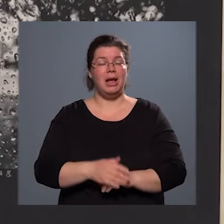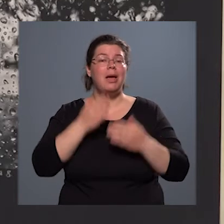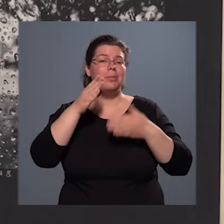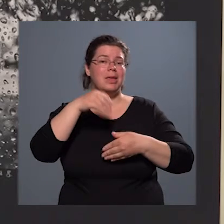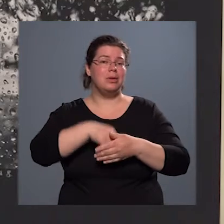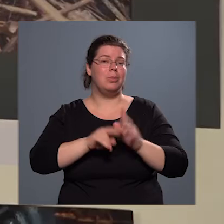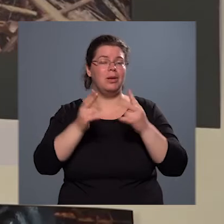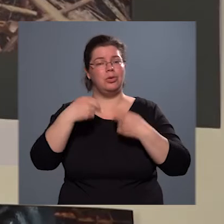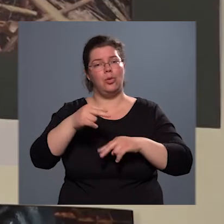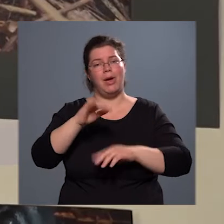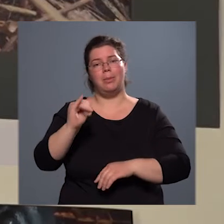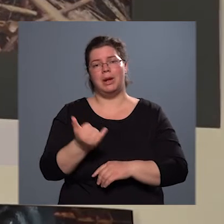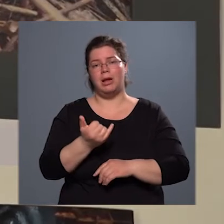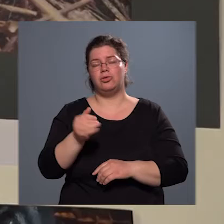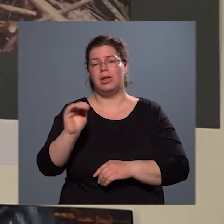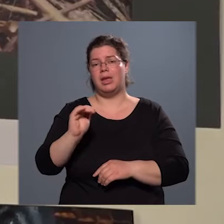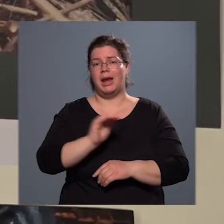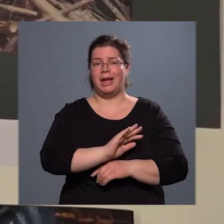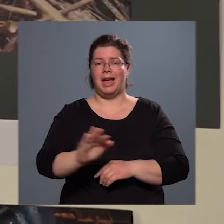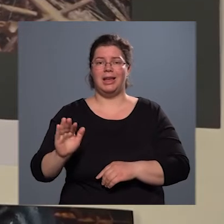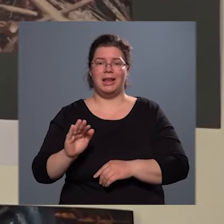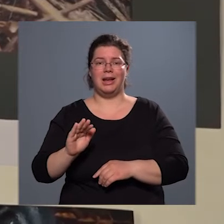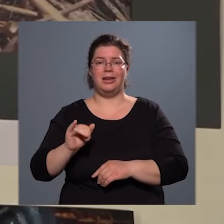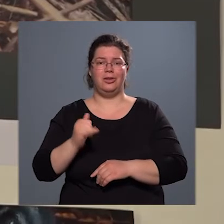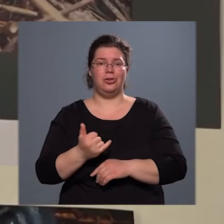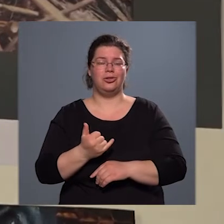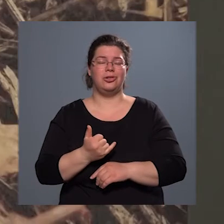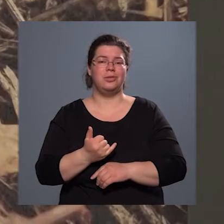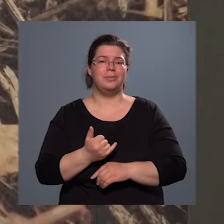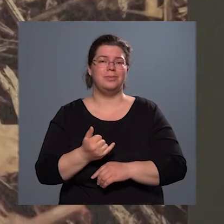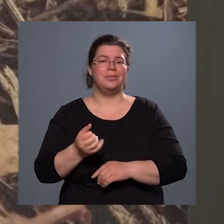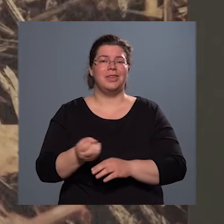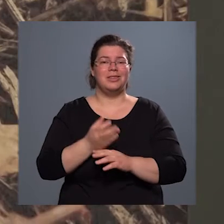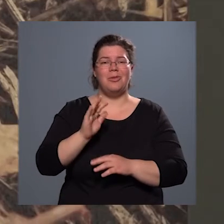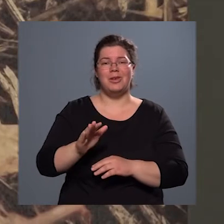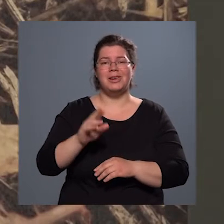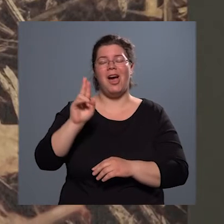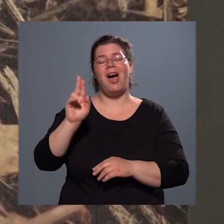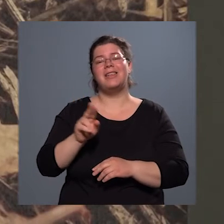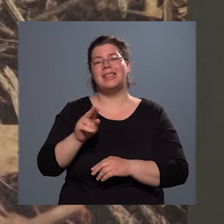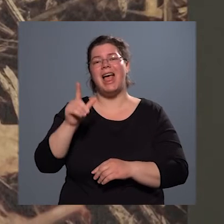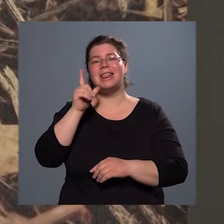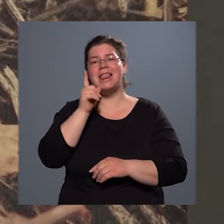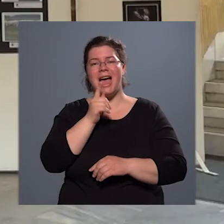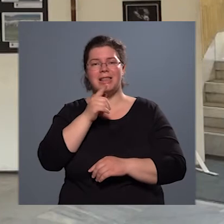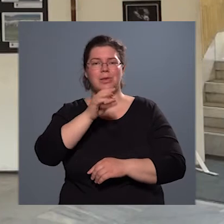továbbra is a gyerekek számára is tavaszra, a Szent László napokra tervezett